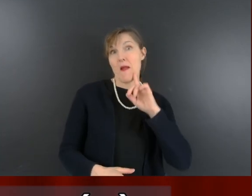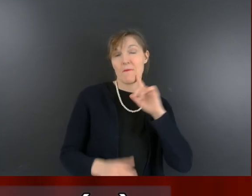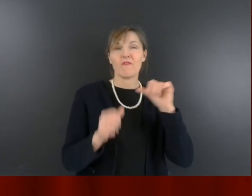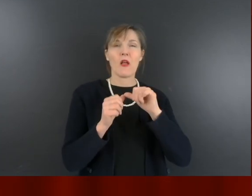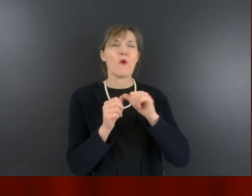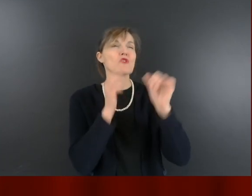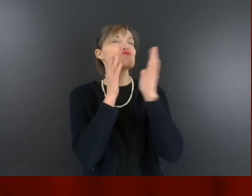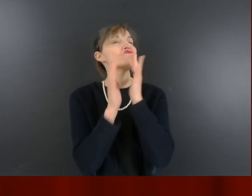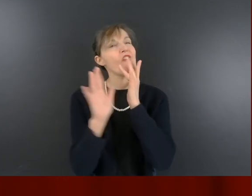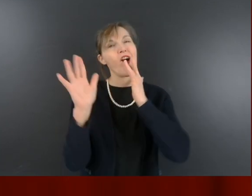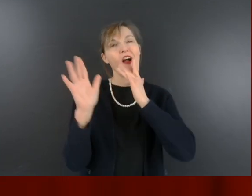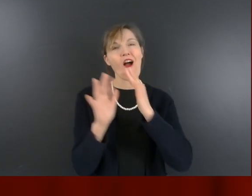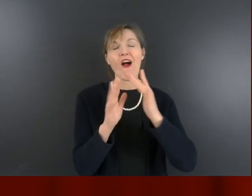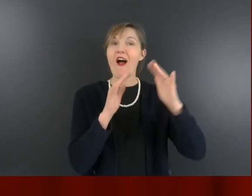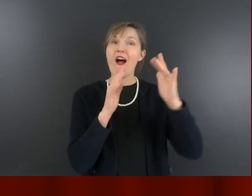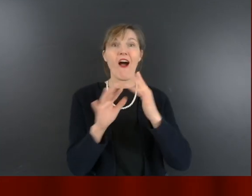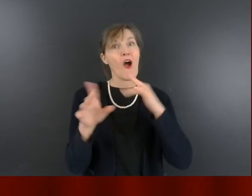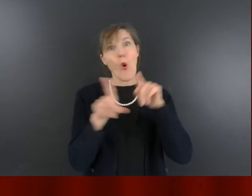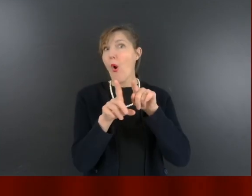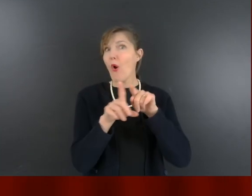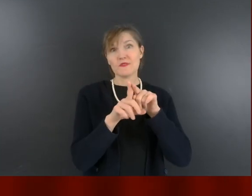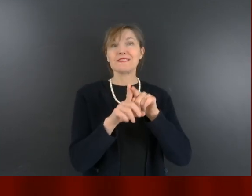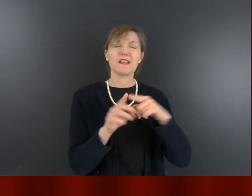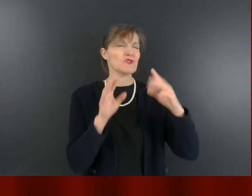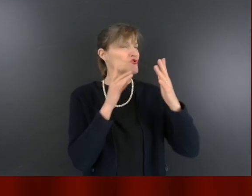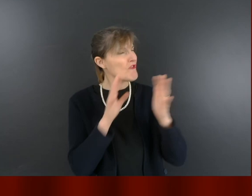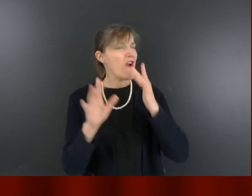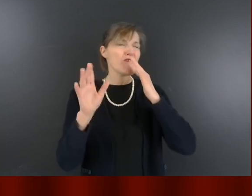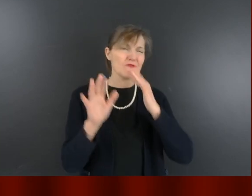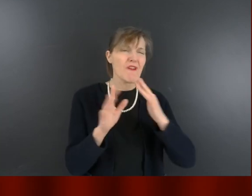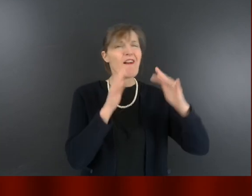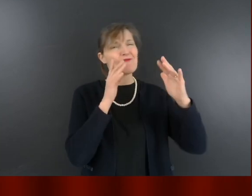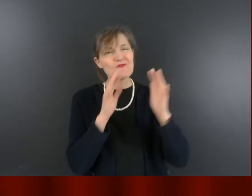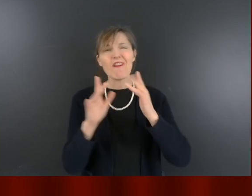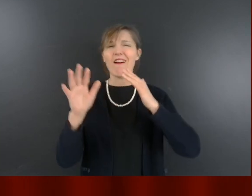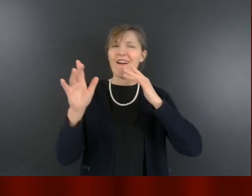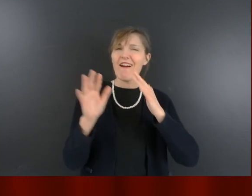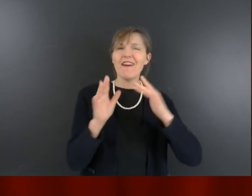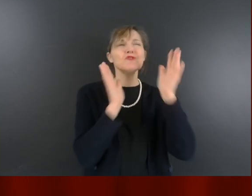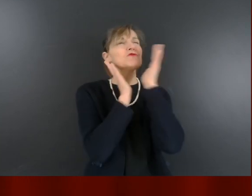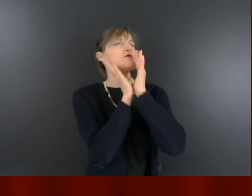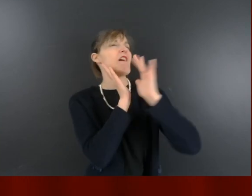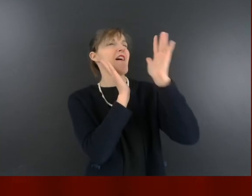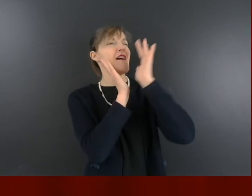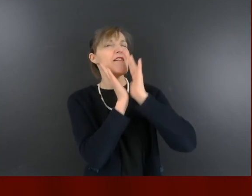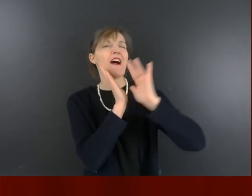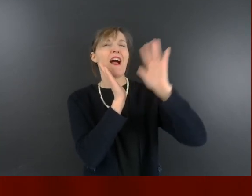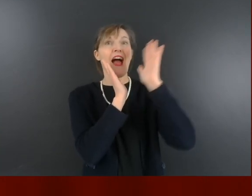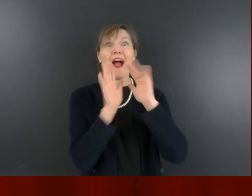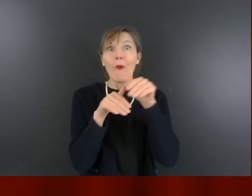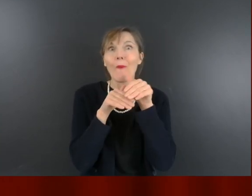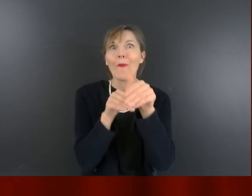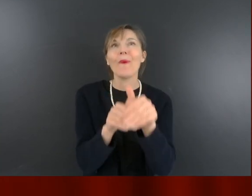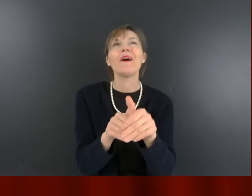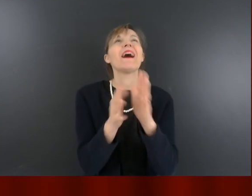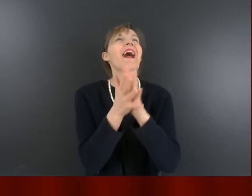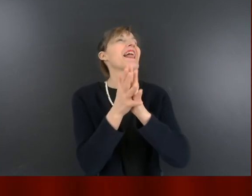son cœur le refrain cité ci-dessus et put aussi chanter la quatrième strophe.